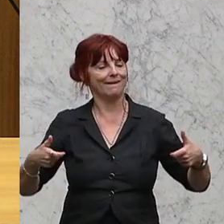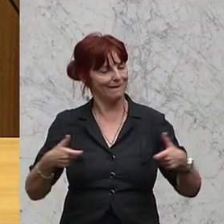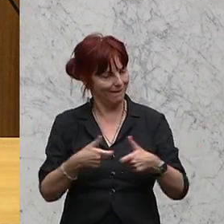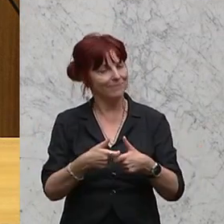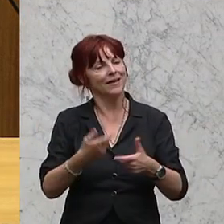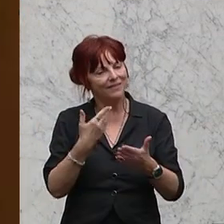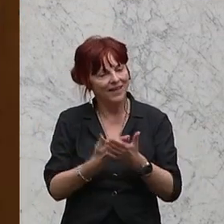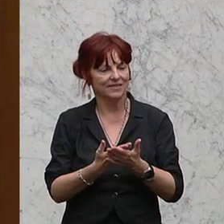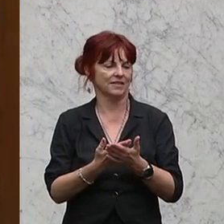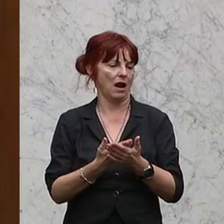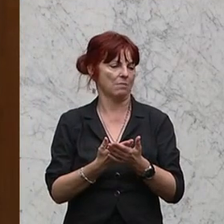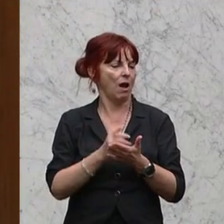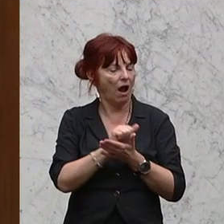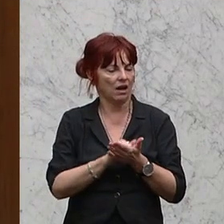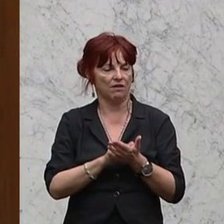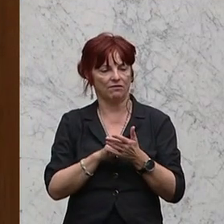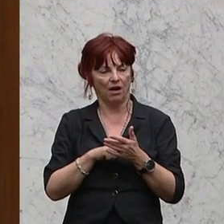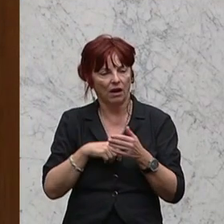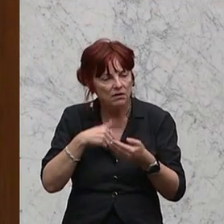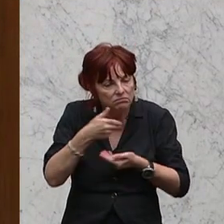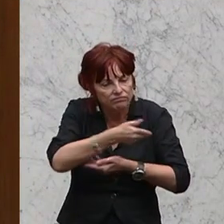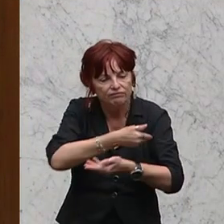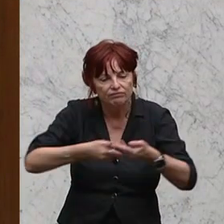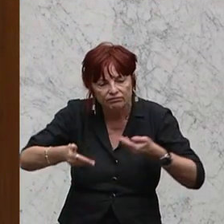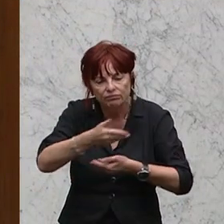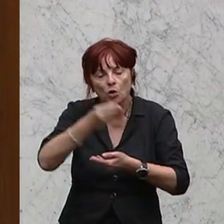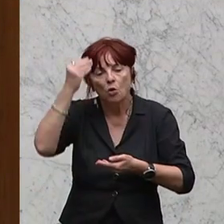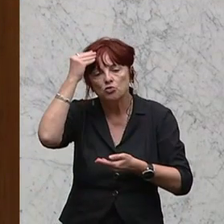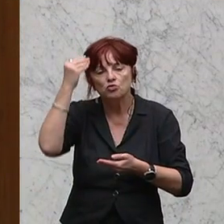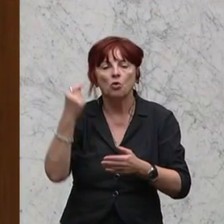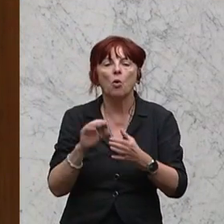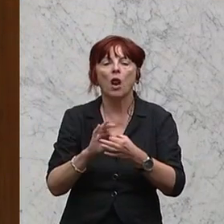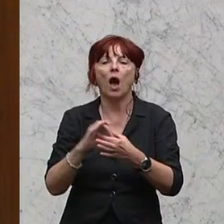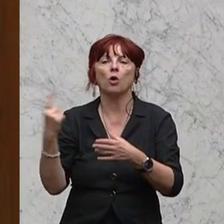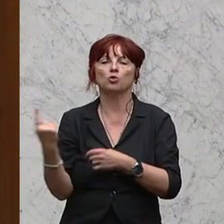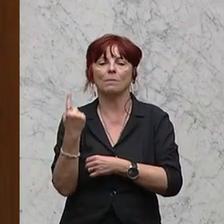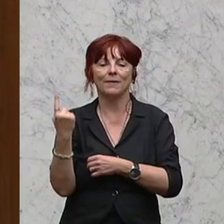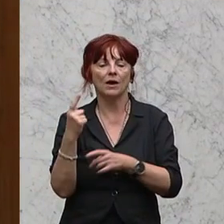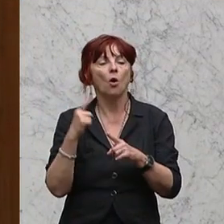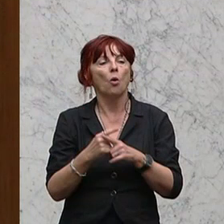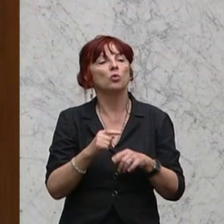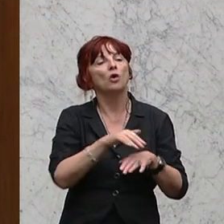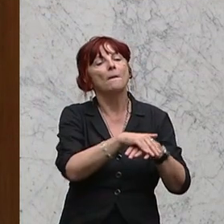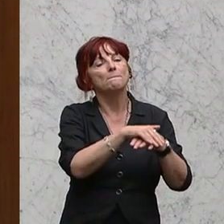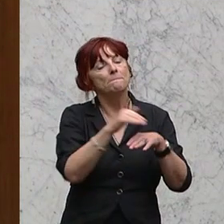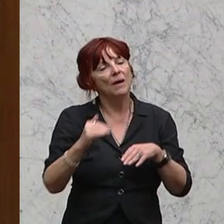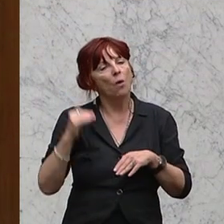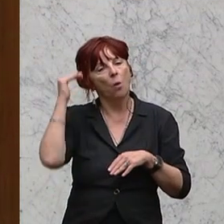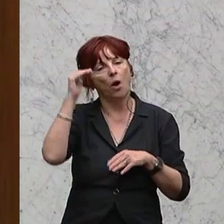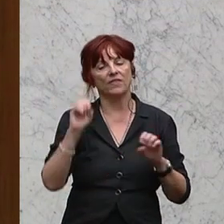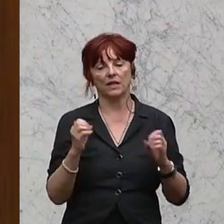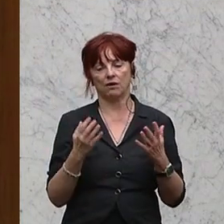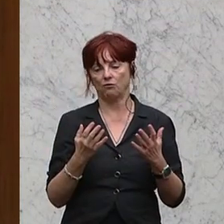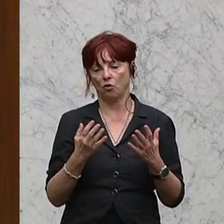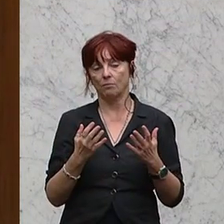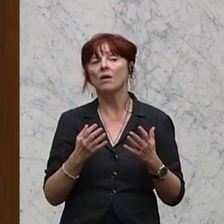angegangen mit den Herzstücken Schulautonomie und Behördenreform. Es ist ein schwieriges